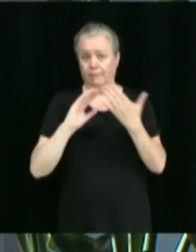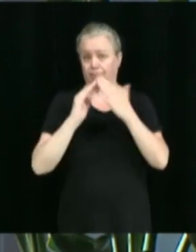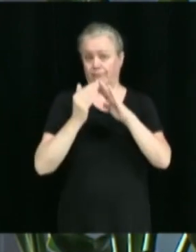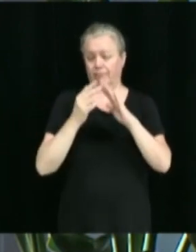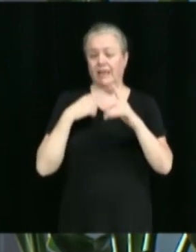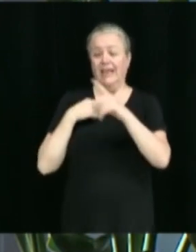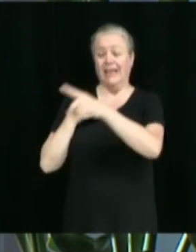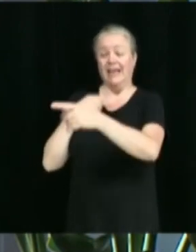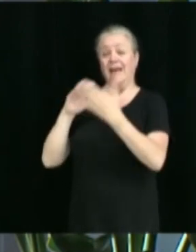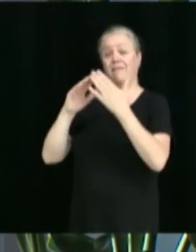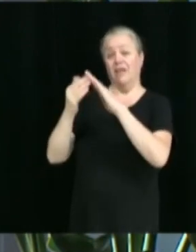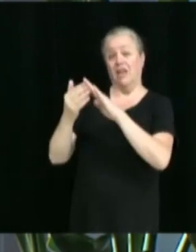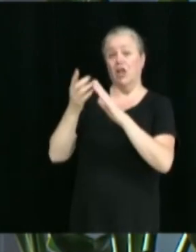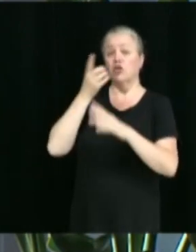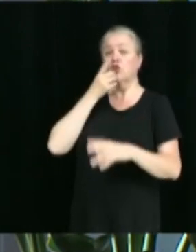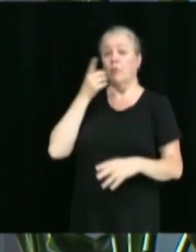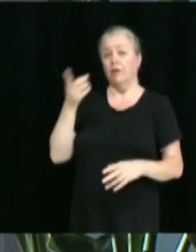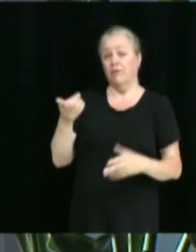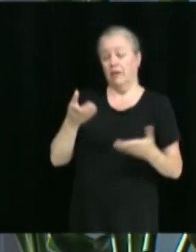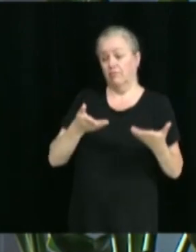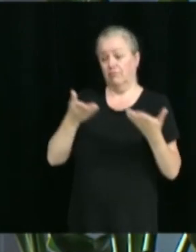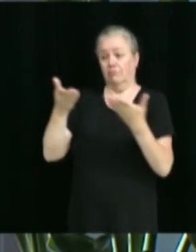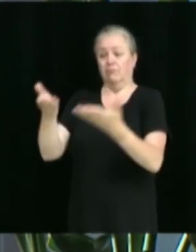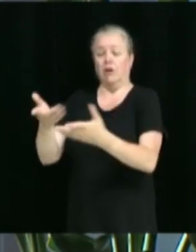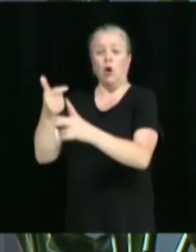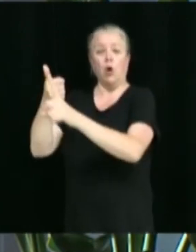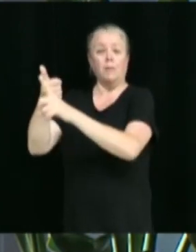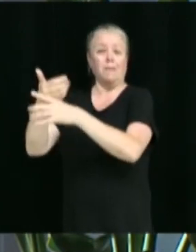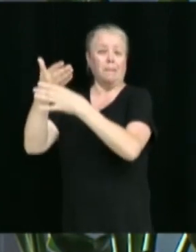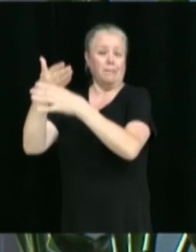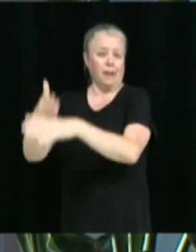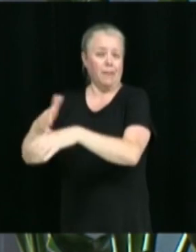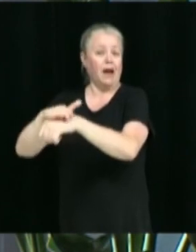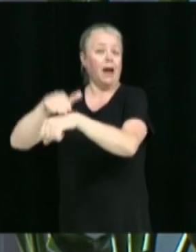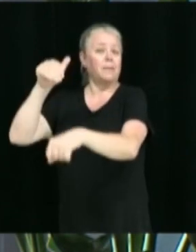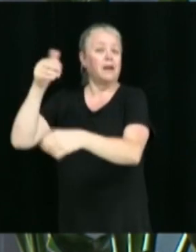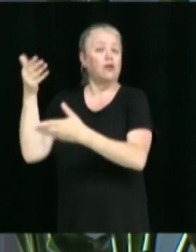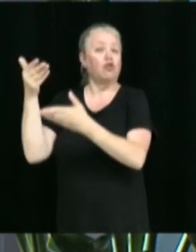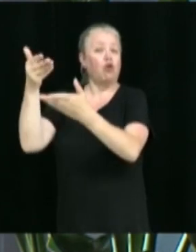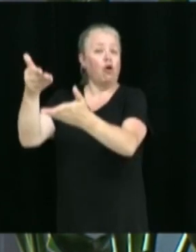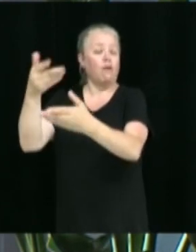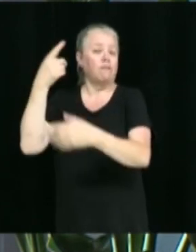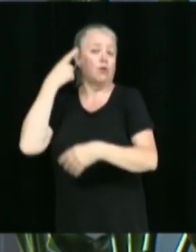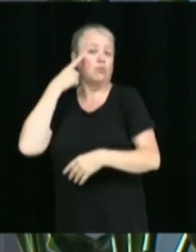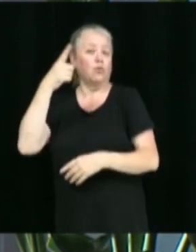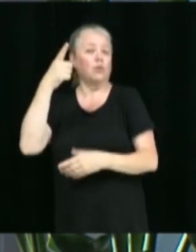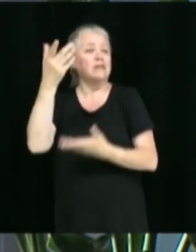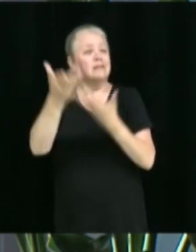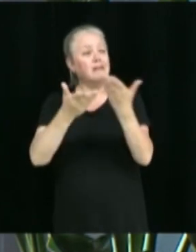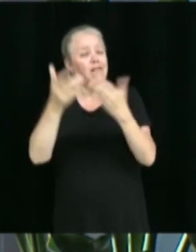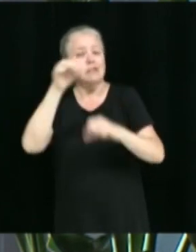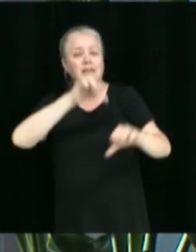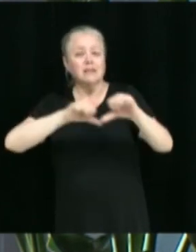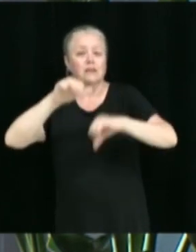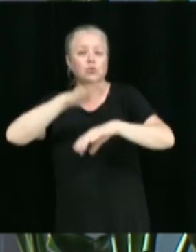Ville de Drummondville la responsabilité de préparer les appels d'offres pour les services de laboratoire pour l'eau potable et les eaux usées.